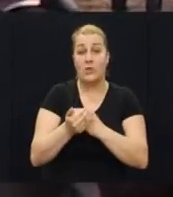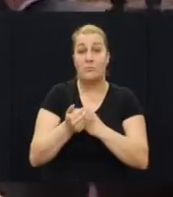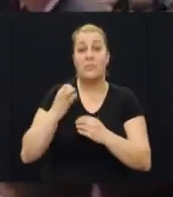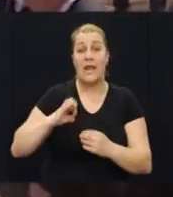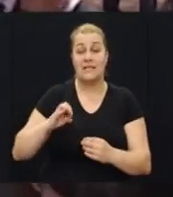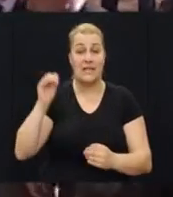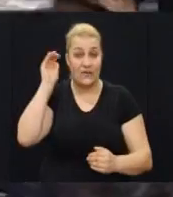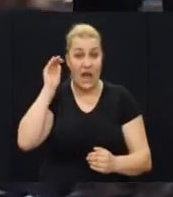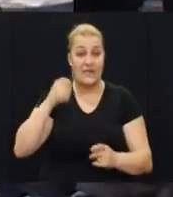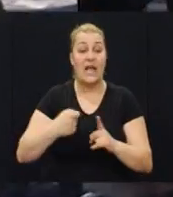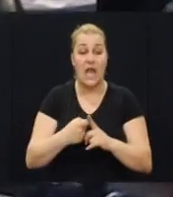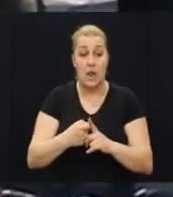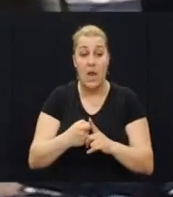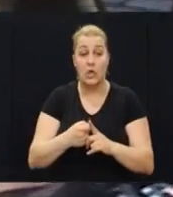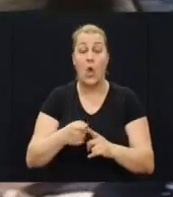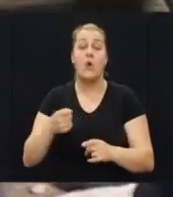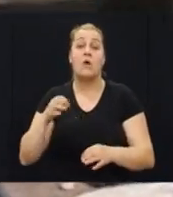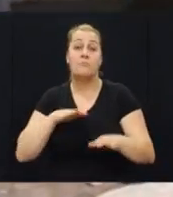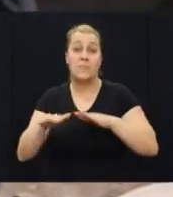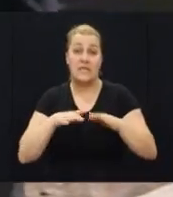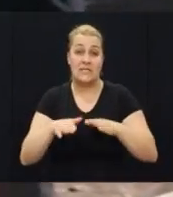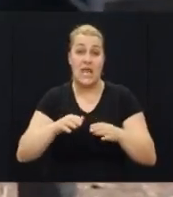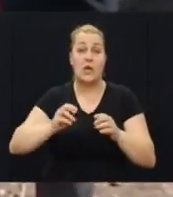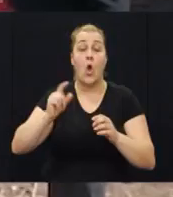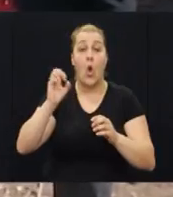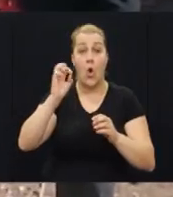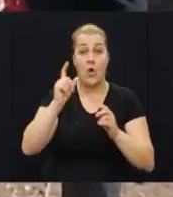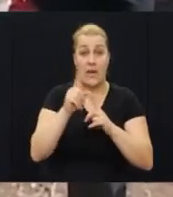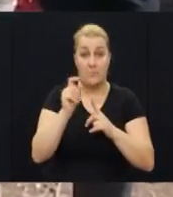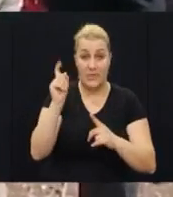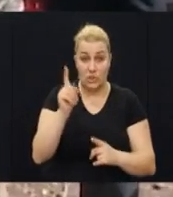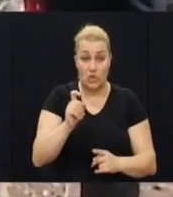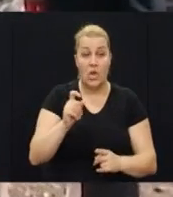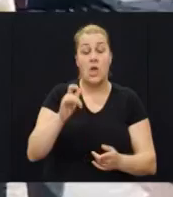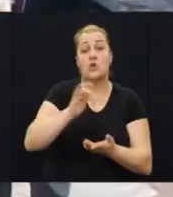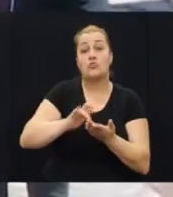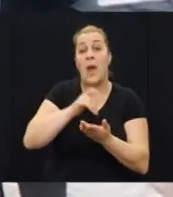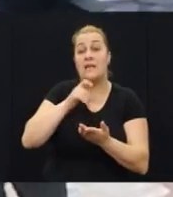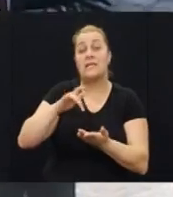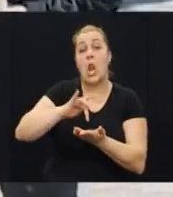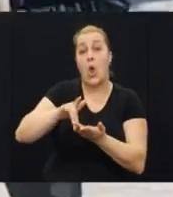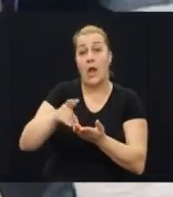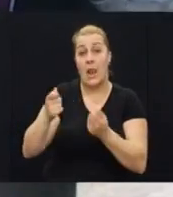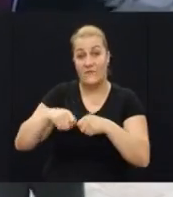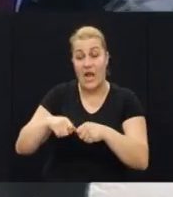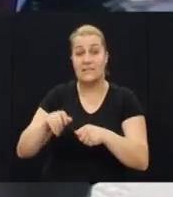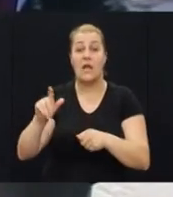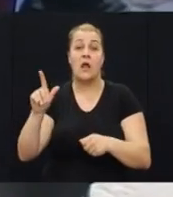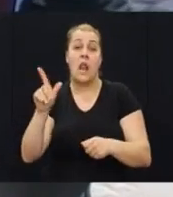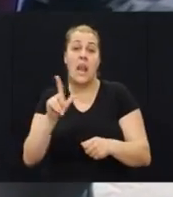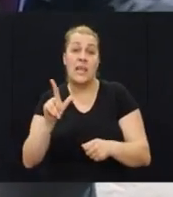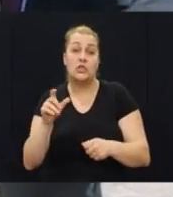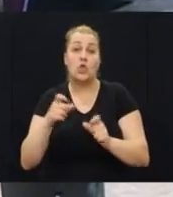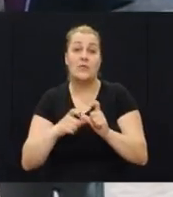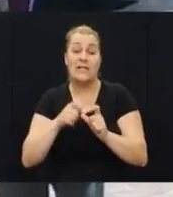Tomislav Karamarko, ministar untarnih postova vlada, orepi sa suradnicima čanovi generalskog zbora županijske i lokalne vlasti, kako Ličko-Senske,